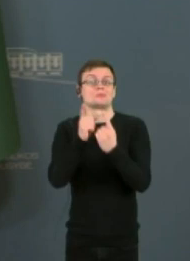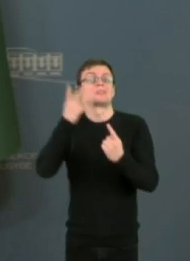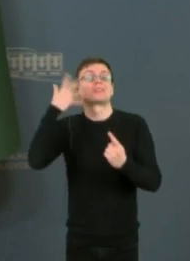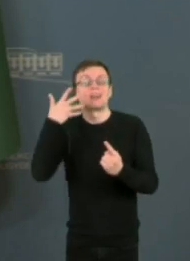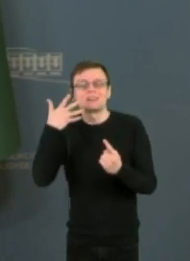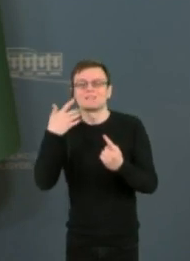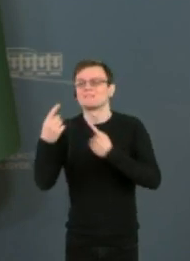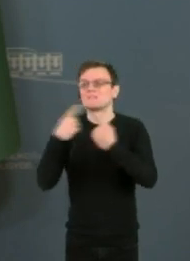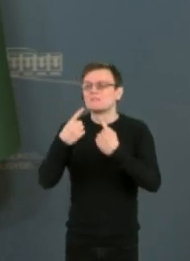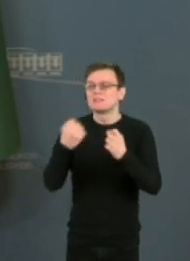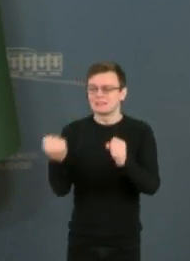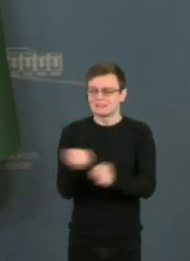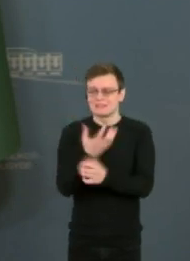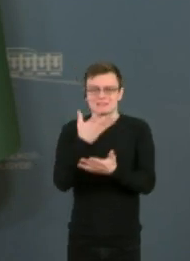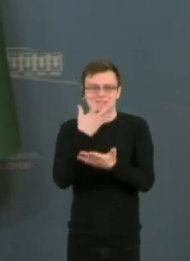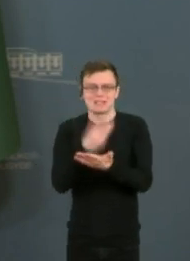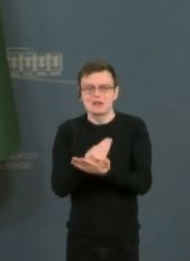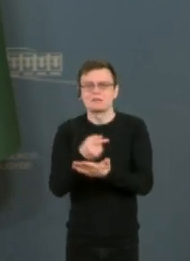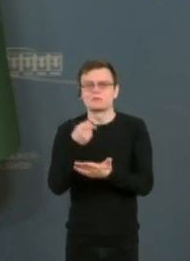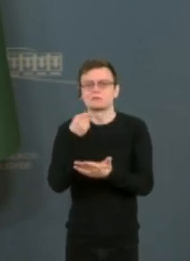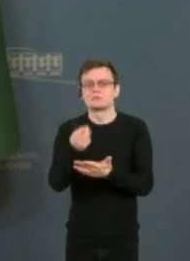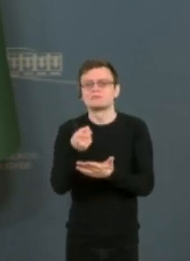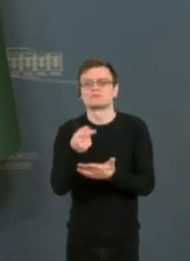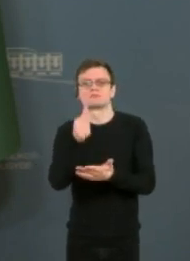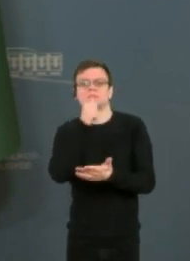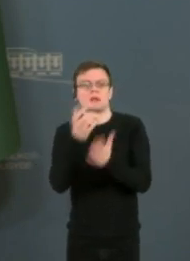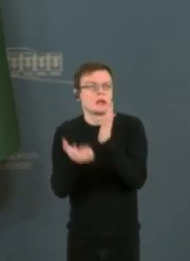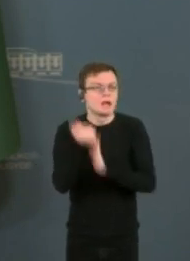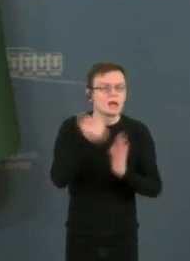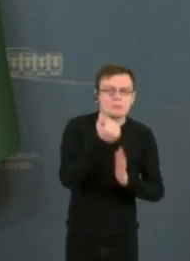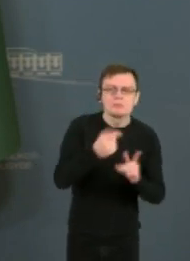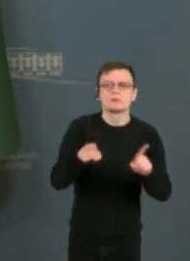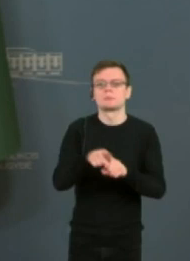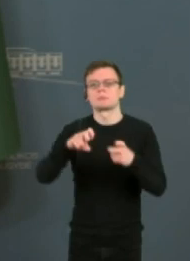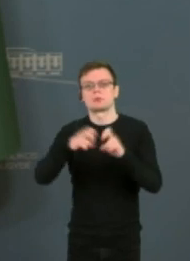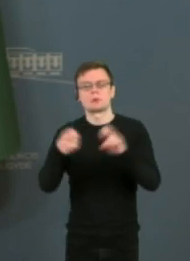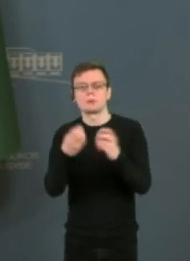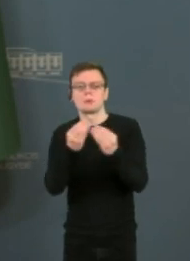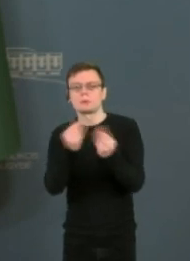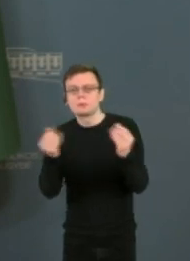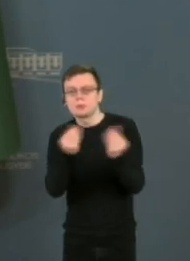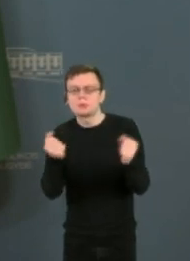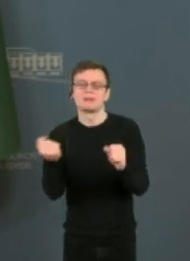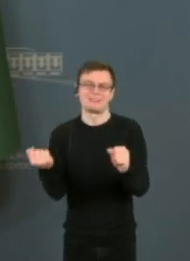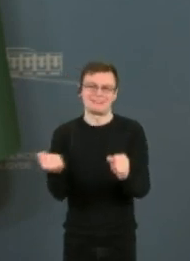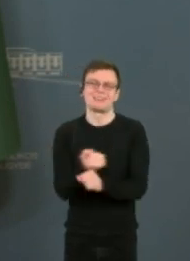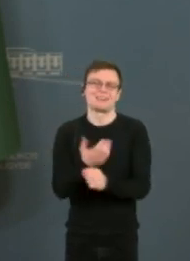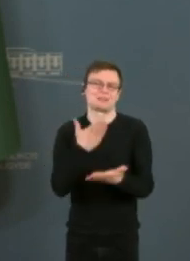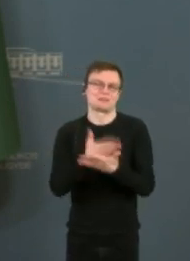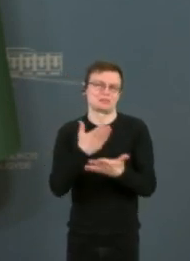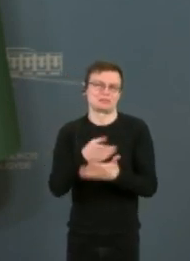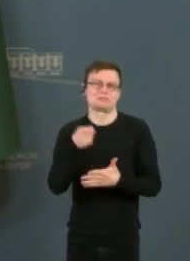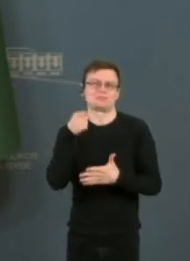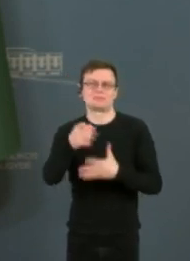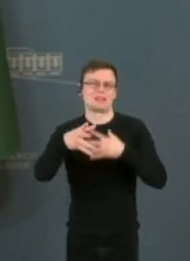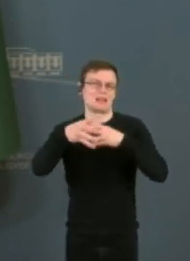kad reikia ir tą savo progresą, taip sakant, ar kažkokius sprendimus koordinuoti šiek tie, galbūt sveikatos